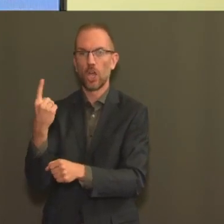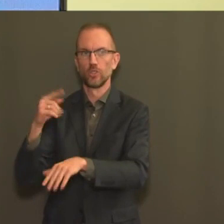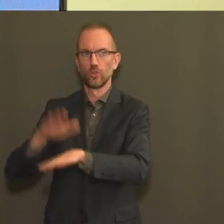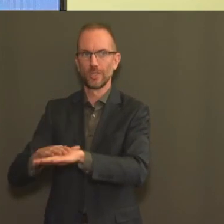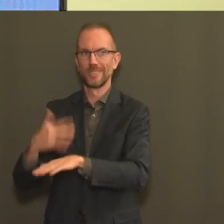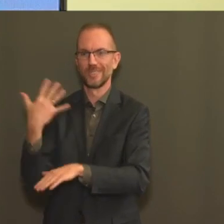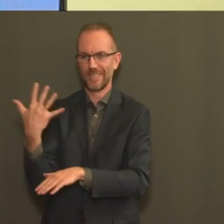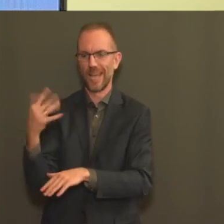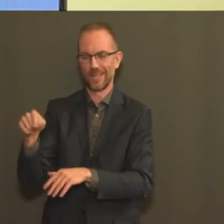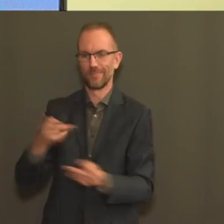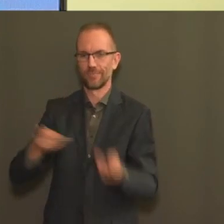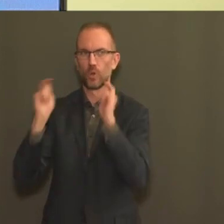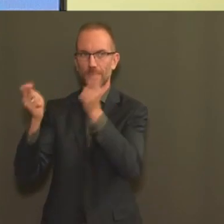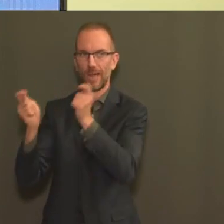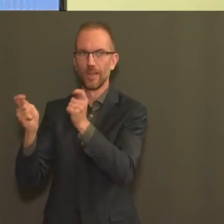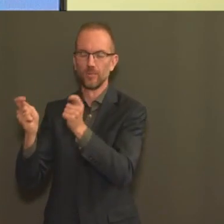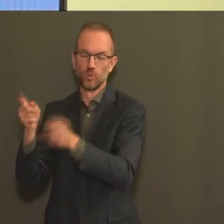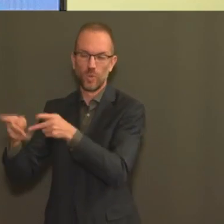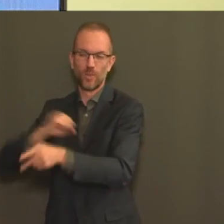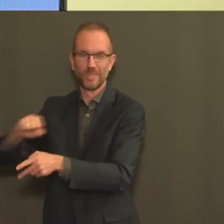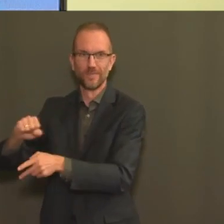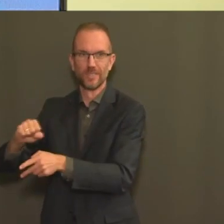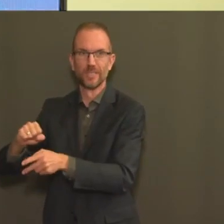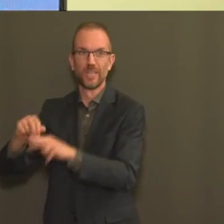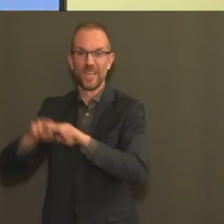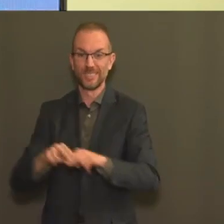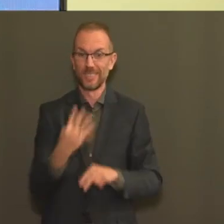contexte de la pandémie au Covid-19.